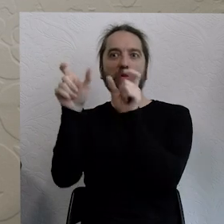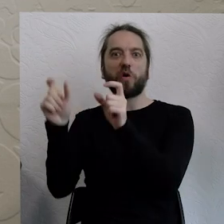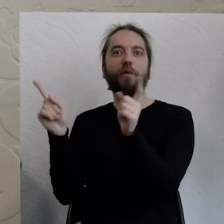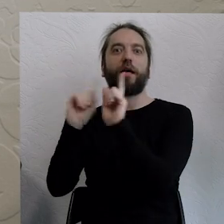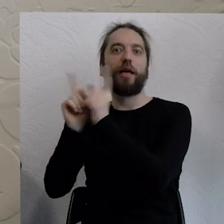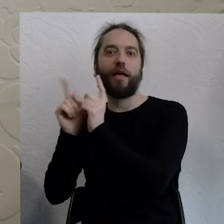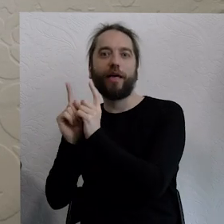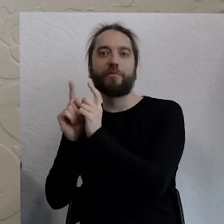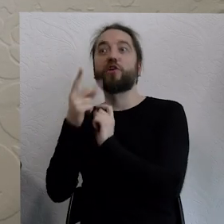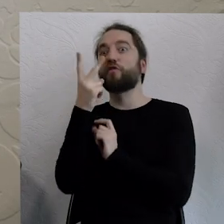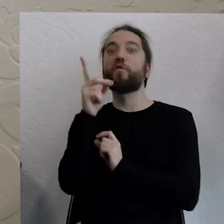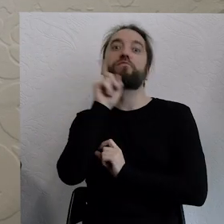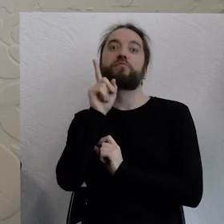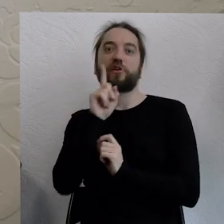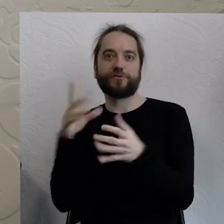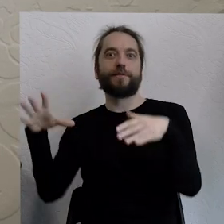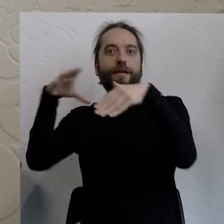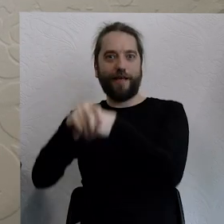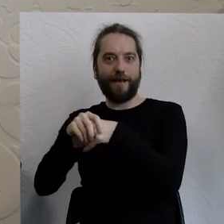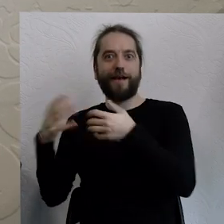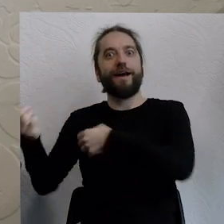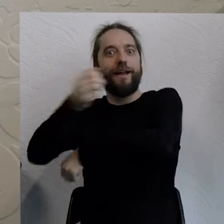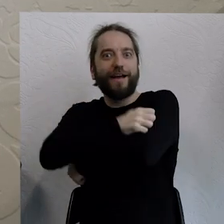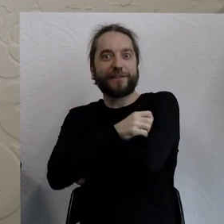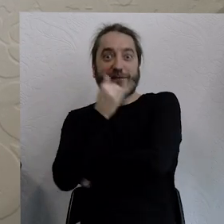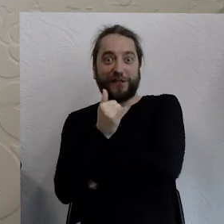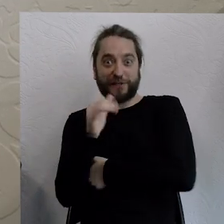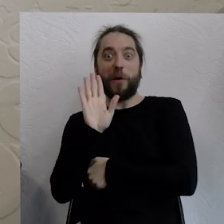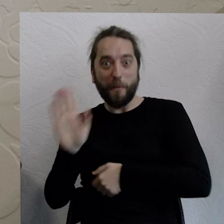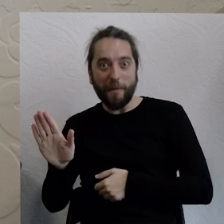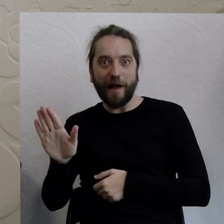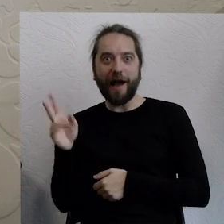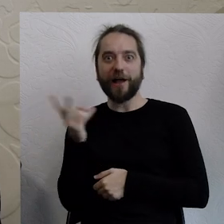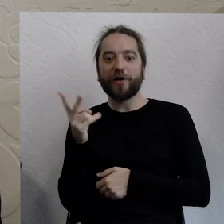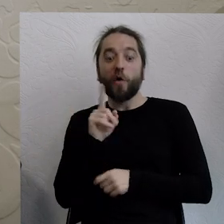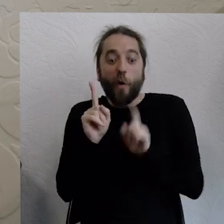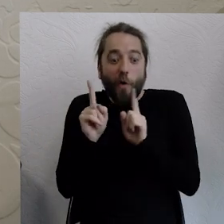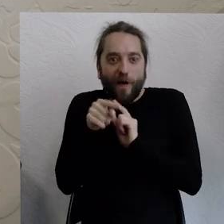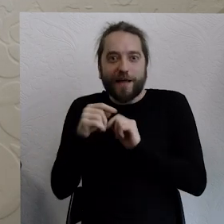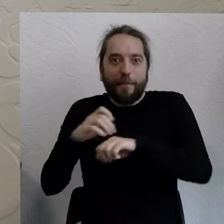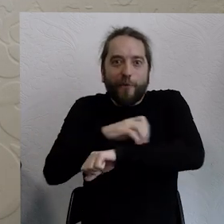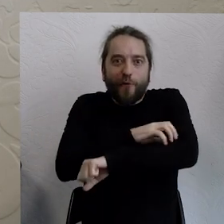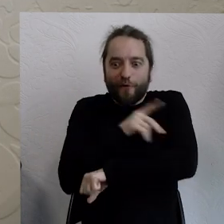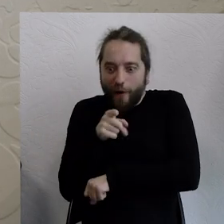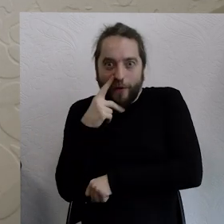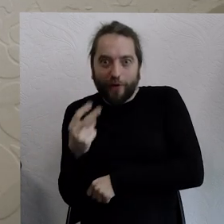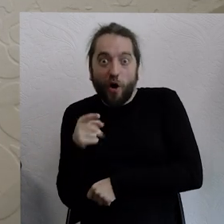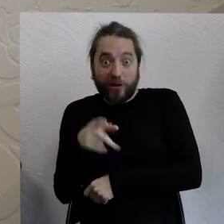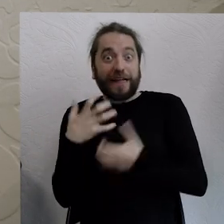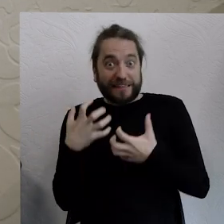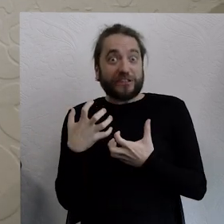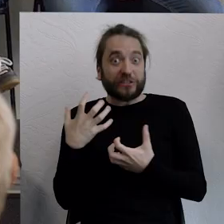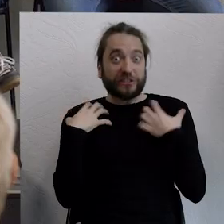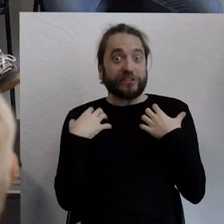mnie para objętych mężczyzn z małym dzieckiem, które mu właśnie tłumaczą, żeby uważali na tą mrówkę, która tu przychodzi obok. Ona też chce żyć.